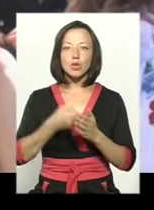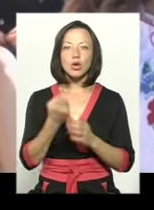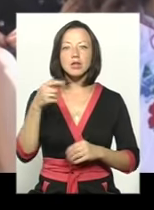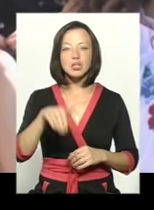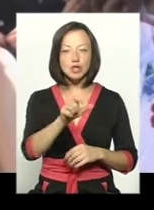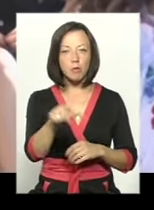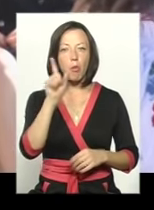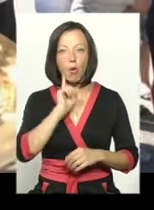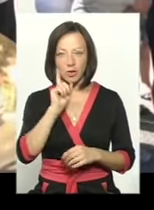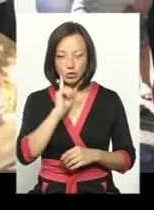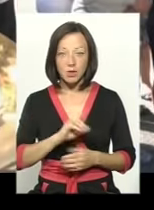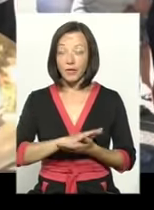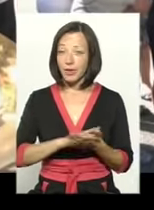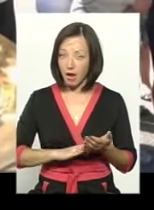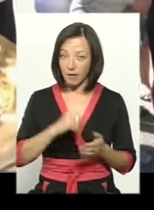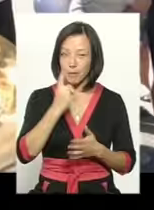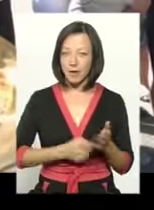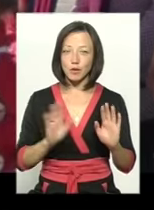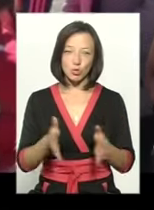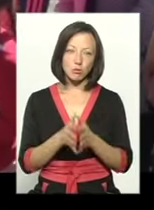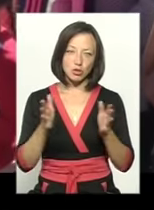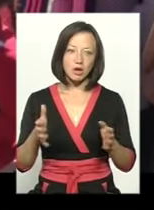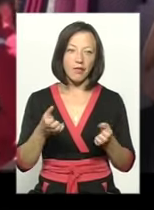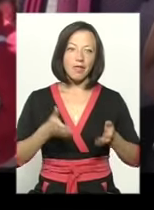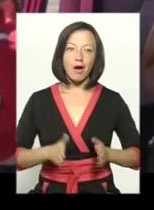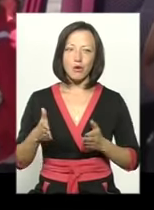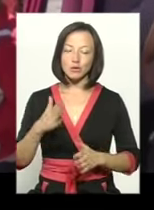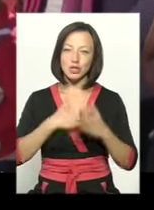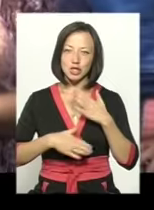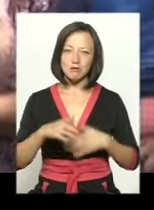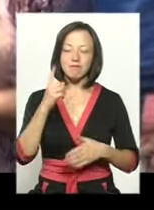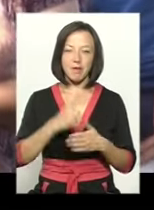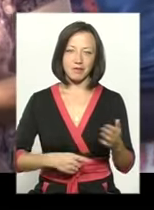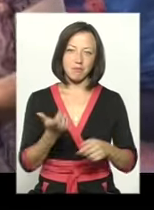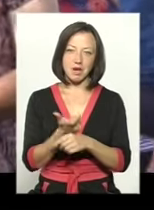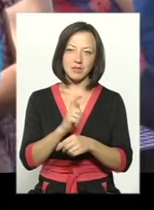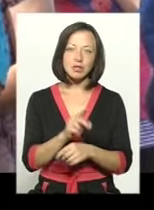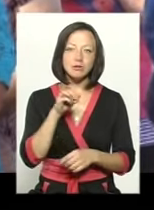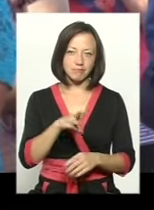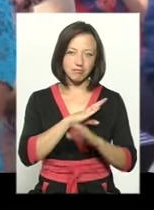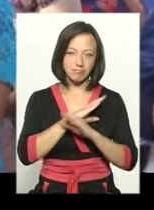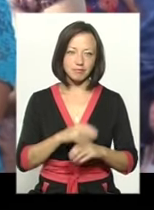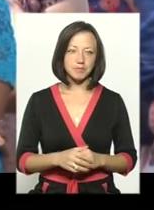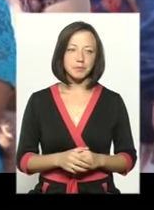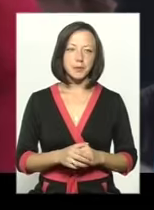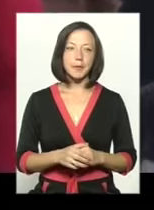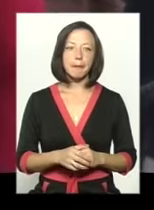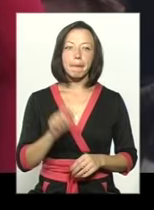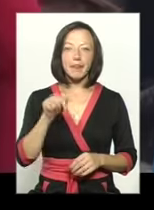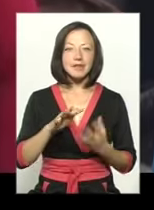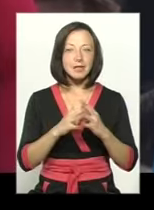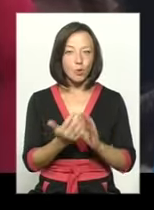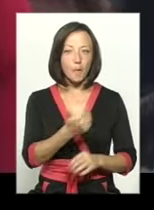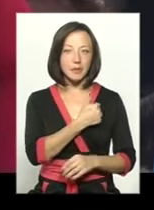мешканців. Це поки що. Далі упевнення буде більше. Народжуваність тішить, бо впевнено переважає надсмертністю. Крім того, ленківці